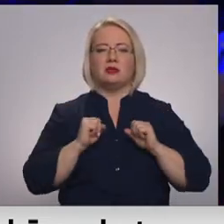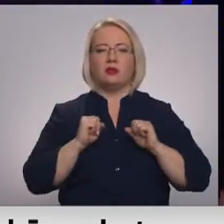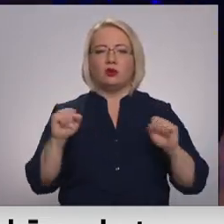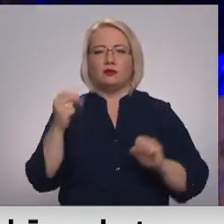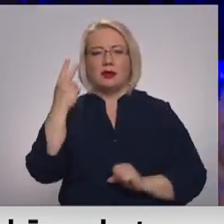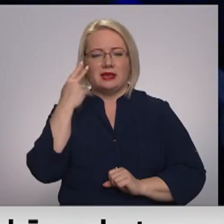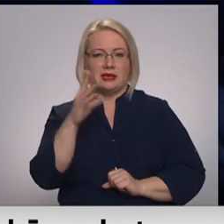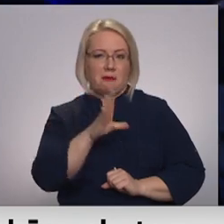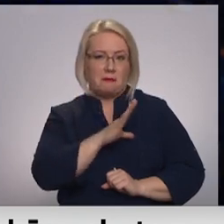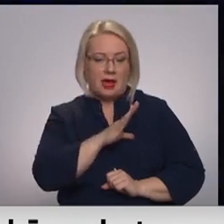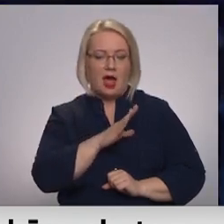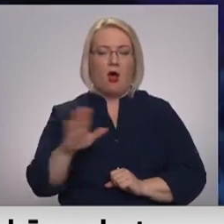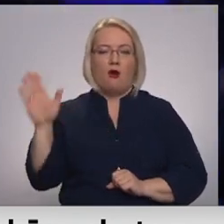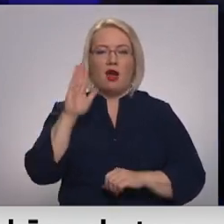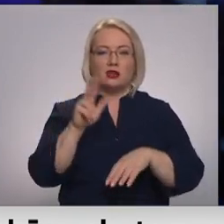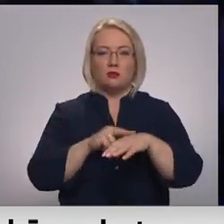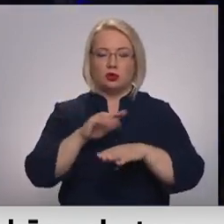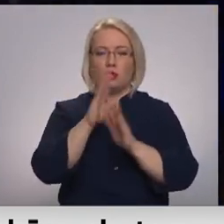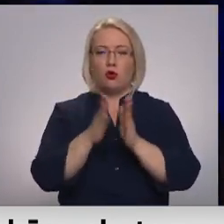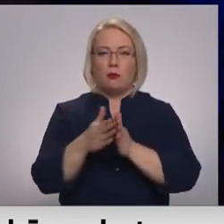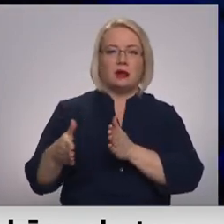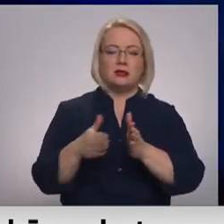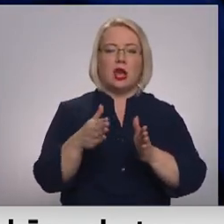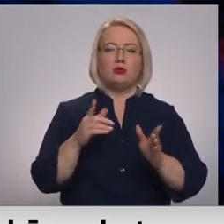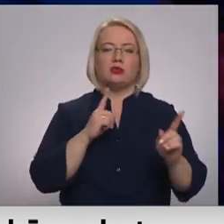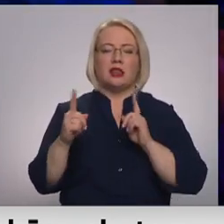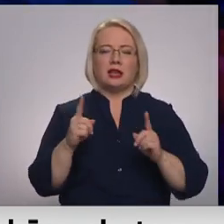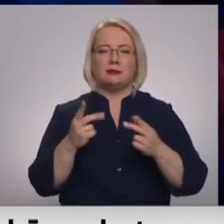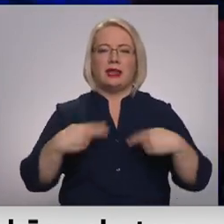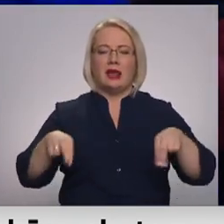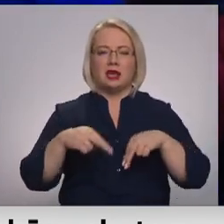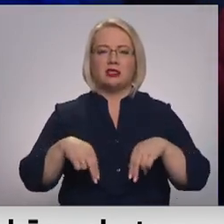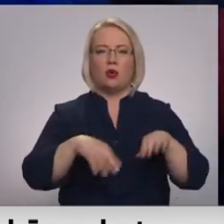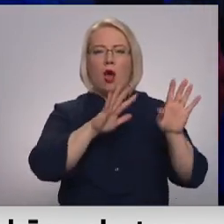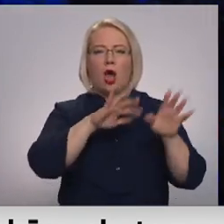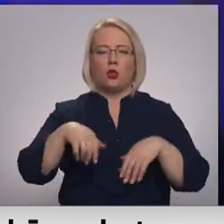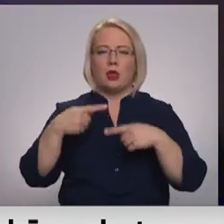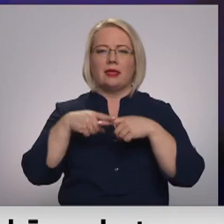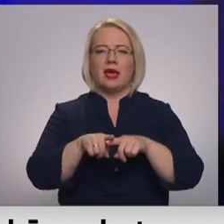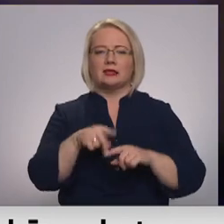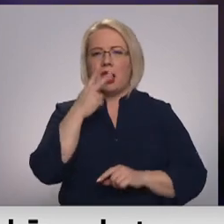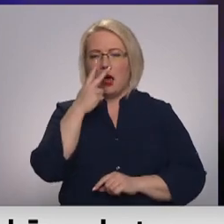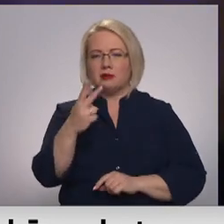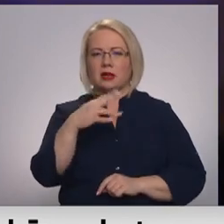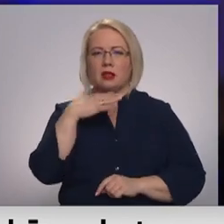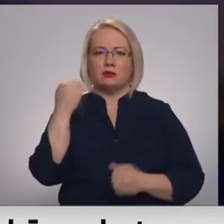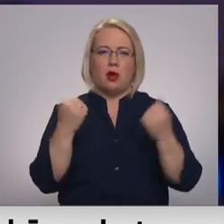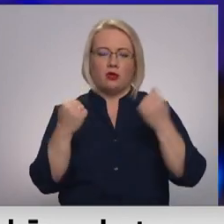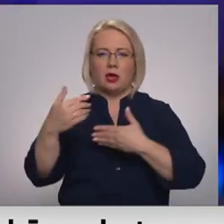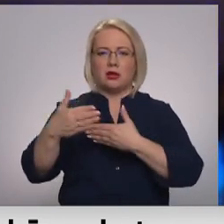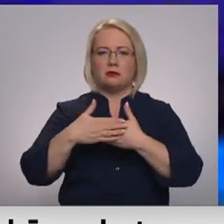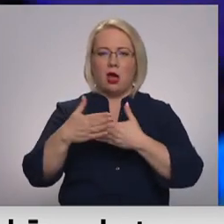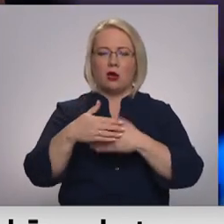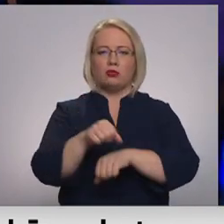Pasākuma laikā valsts policija kopā ar ceļu satiksmas drošības direkciju anulēja tehnisko apskatu vairākiem auto netālu no